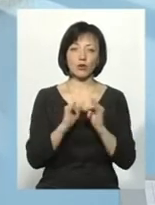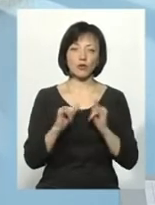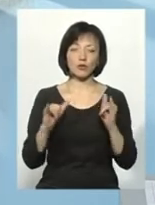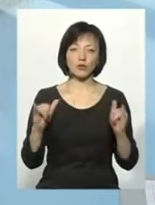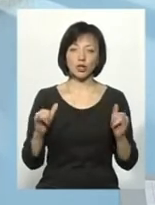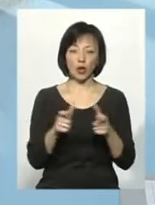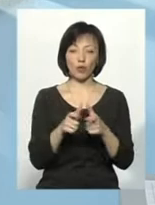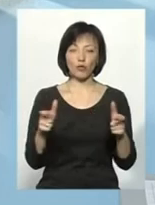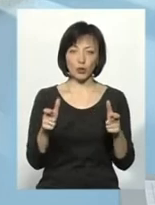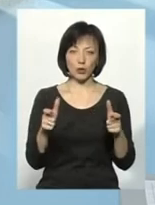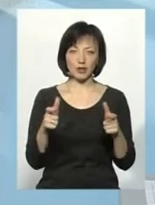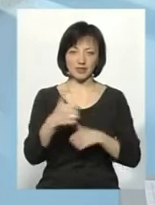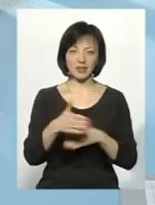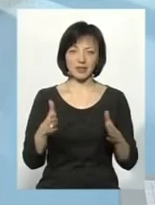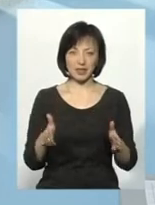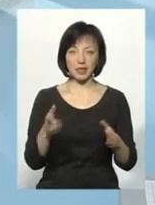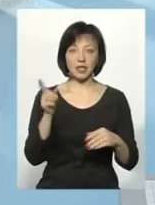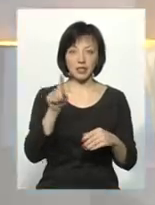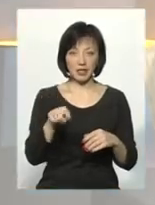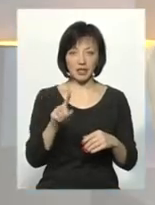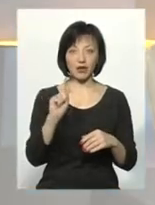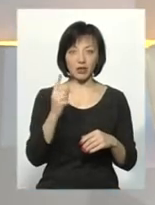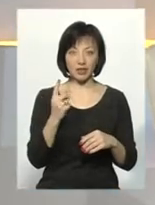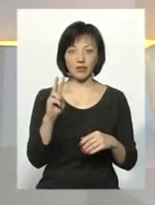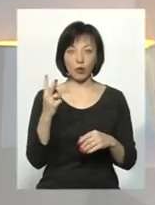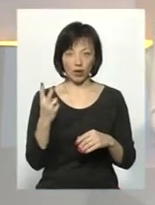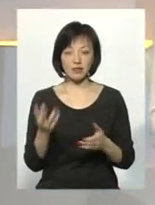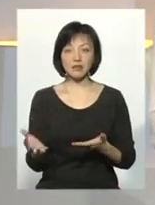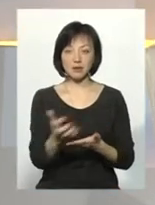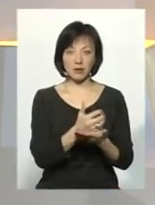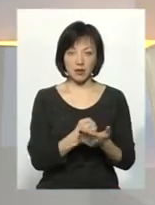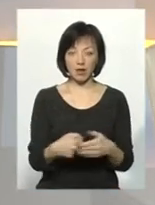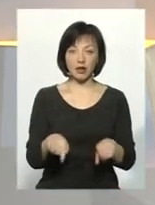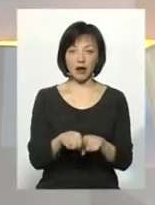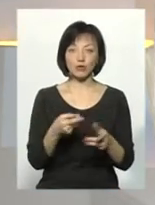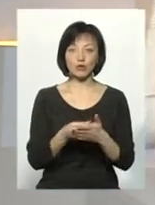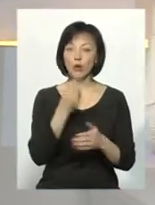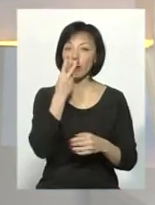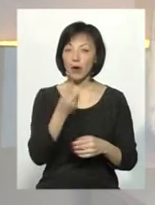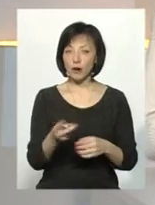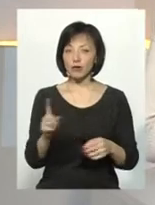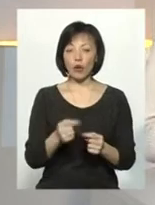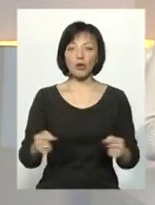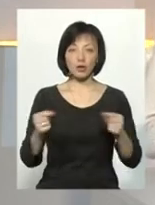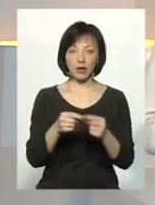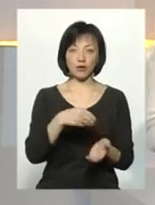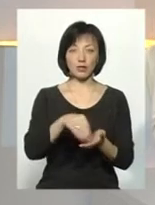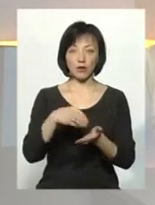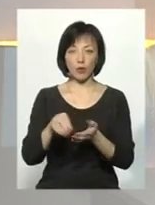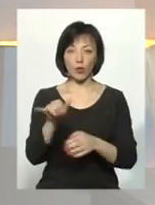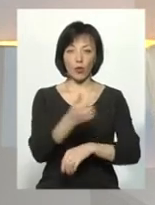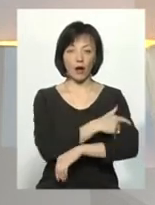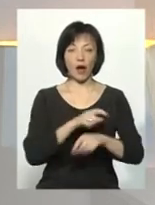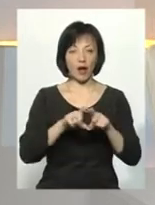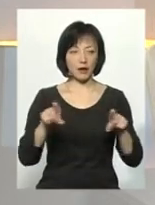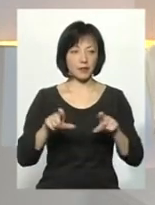купюра в скринці. І якраз тих однієї-двох гривень збирається така сума, і ми бачимо, що конкретно закуповують у лікарні.